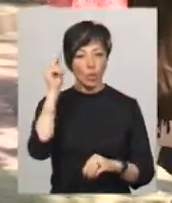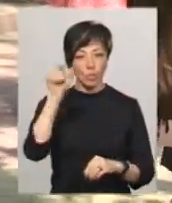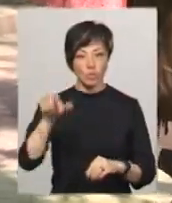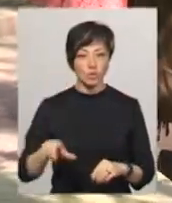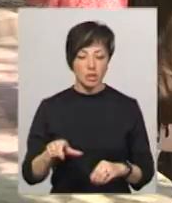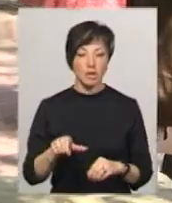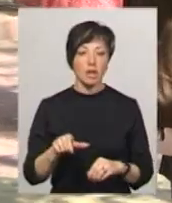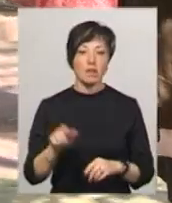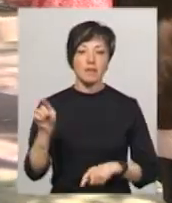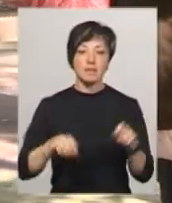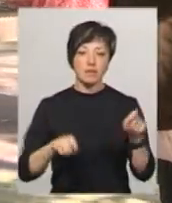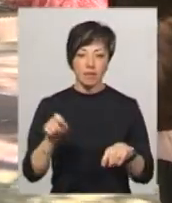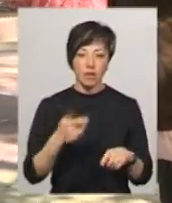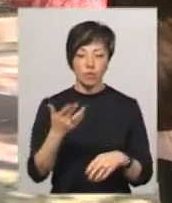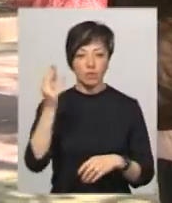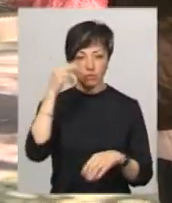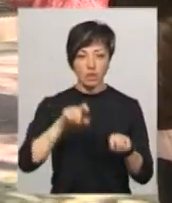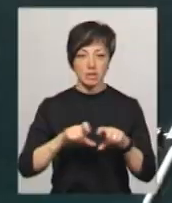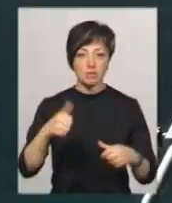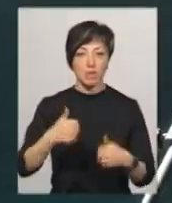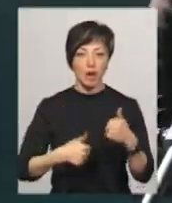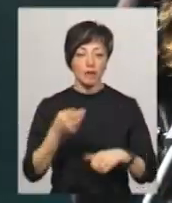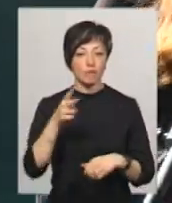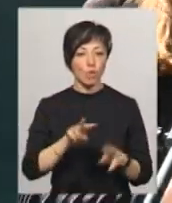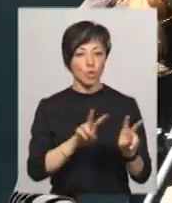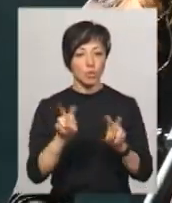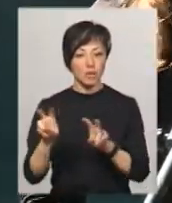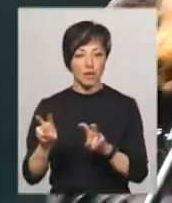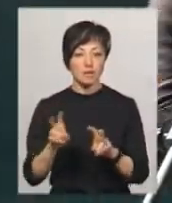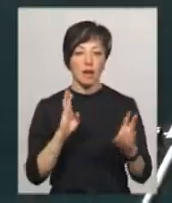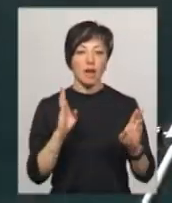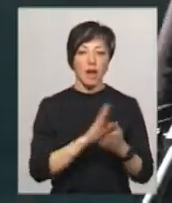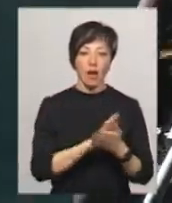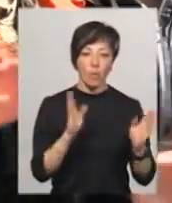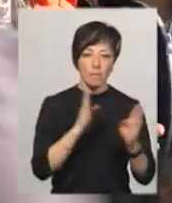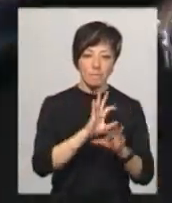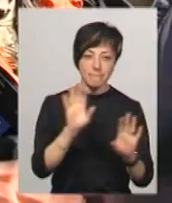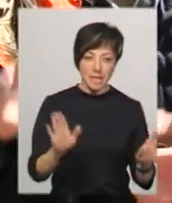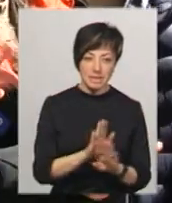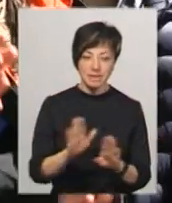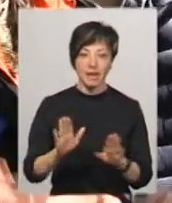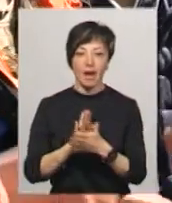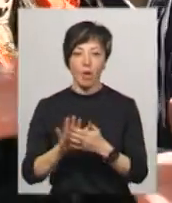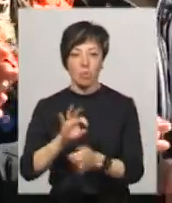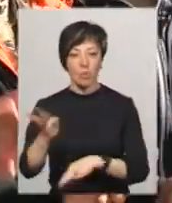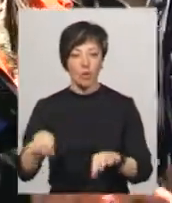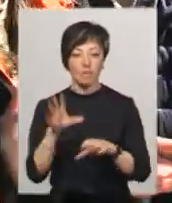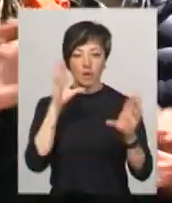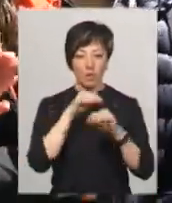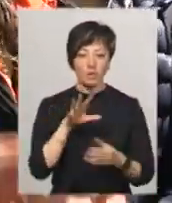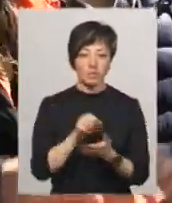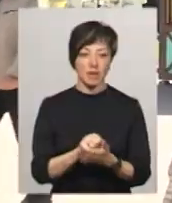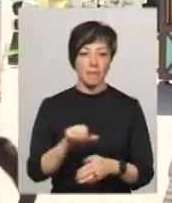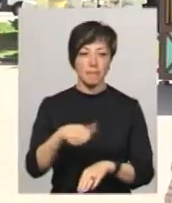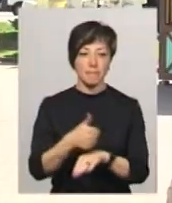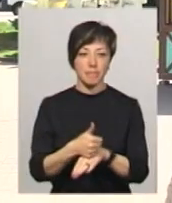Омельченко. Каже, на фестивалі його навчальний заклад змагається у двох номінаціях – екопісня та екопроект. Минулого року у цих номінаціях їм вдалося взяти